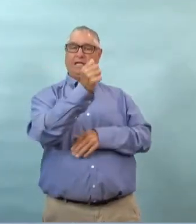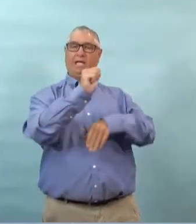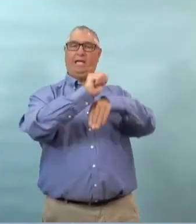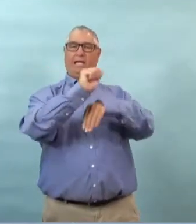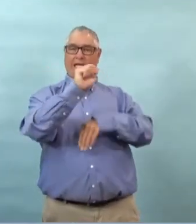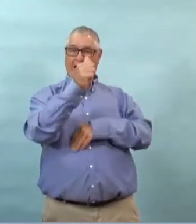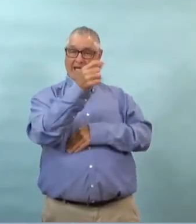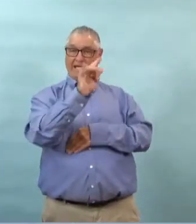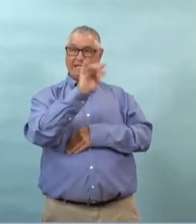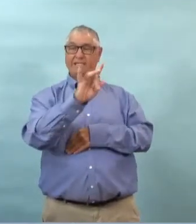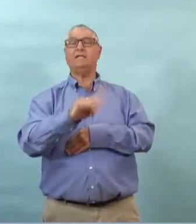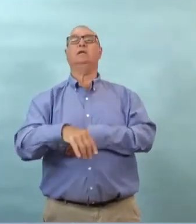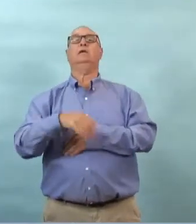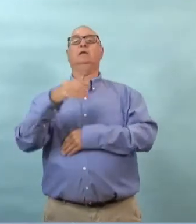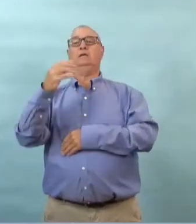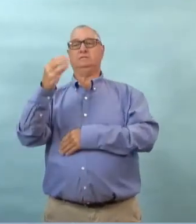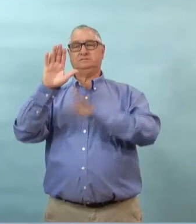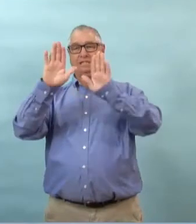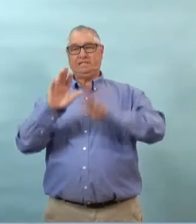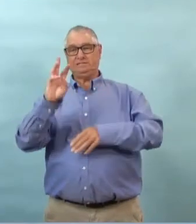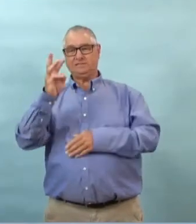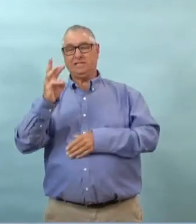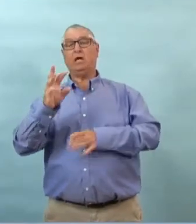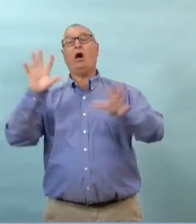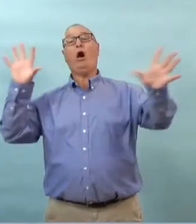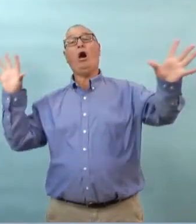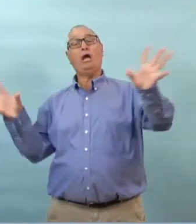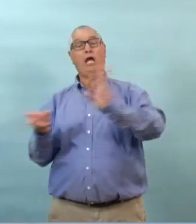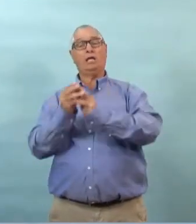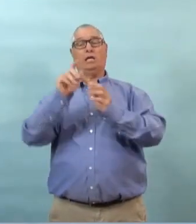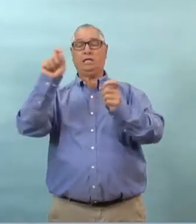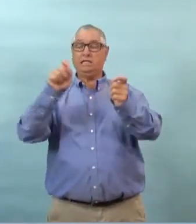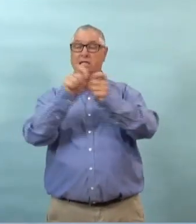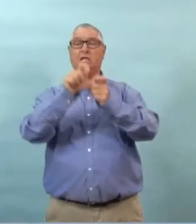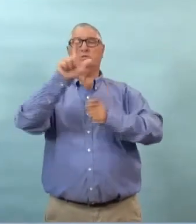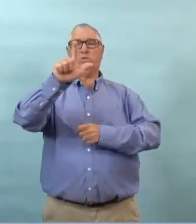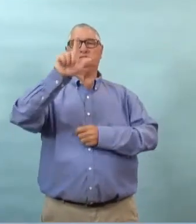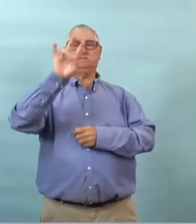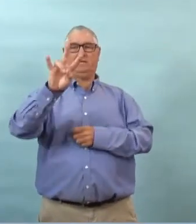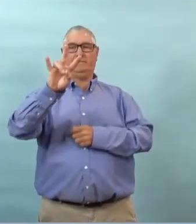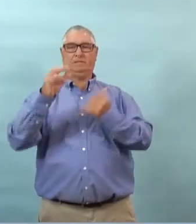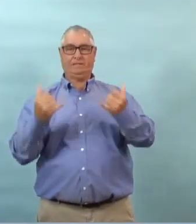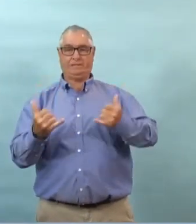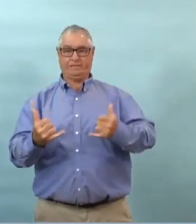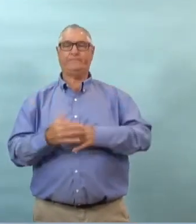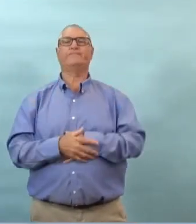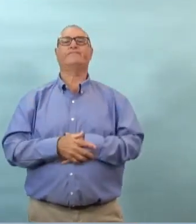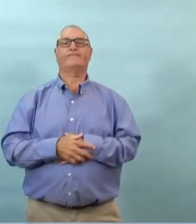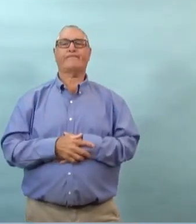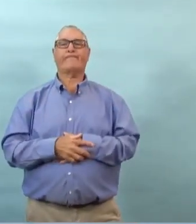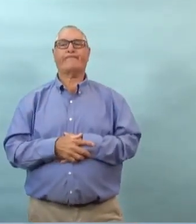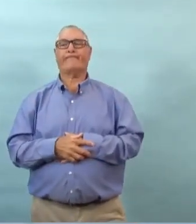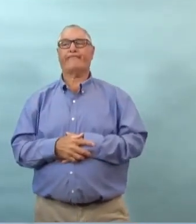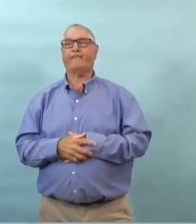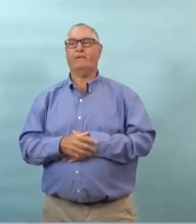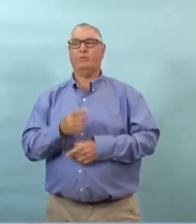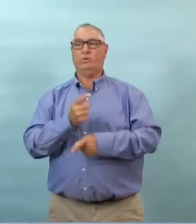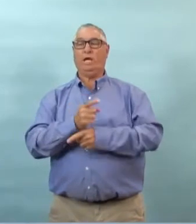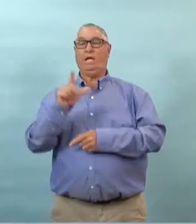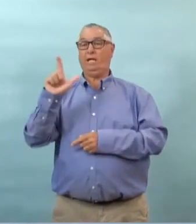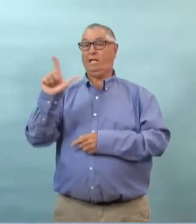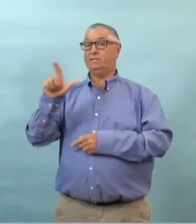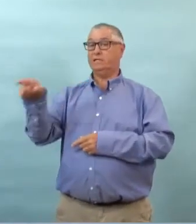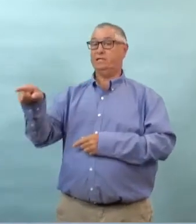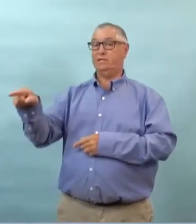mais ça quand même vu comme total un nombre de 10 27 cas pour la longue fin de semaine ça c'est